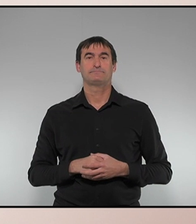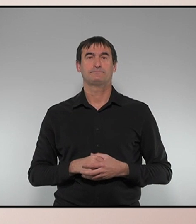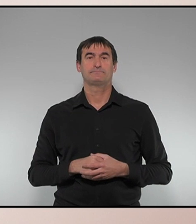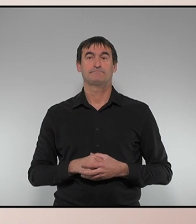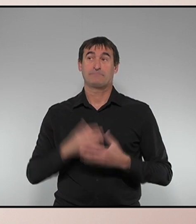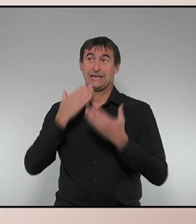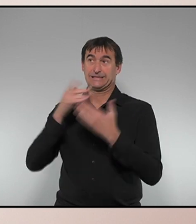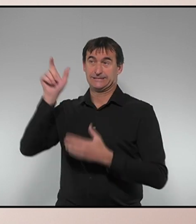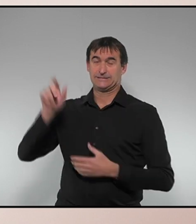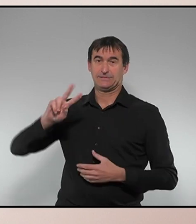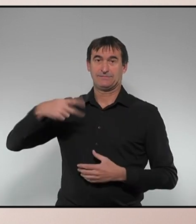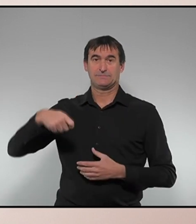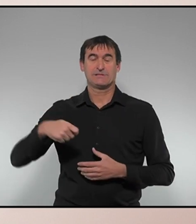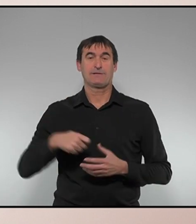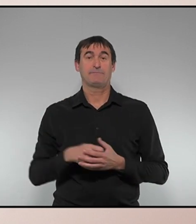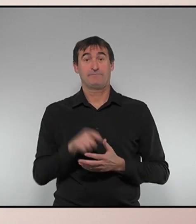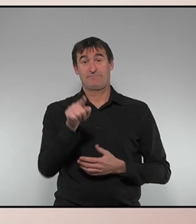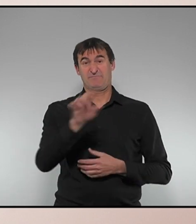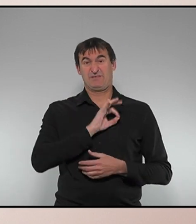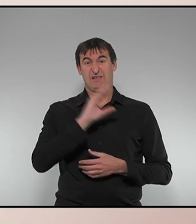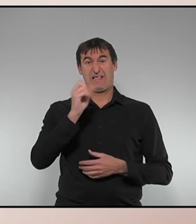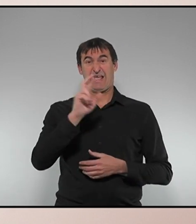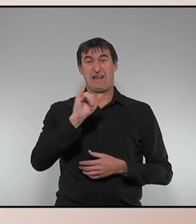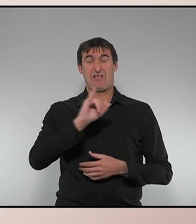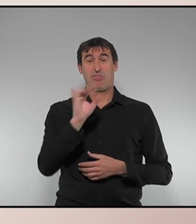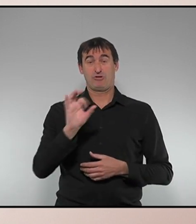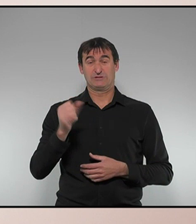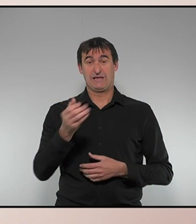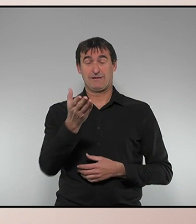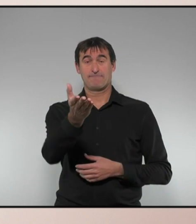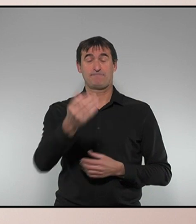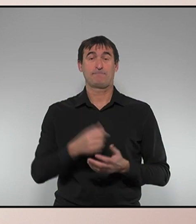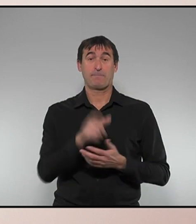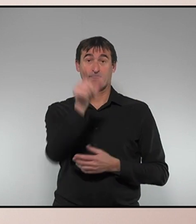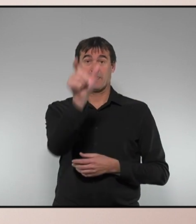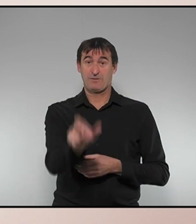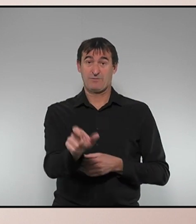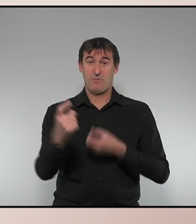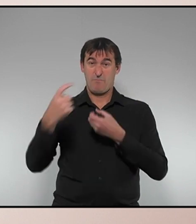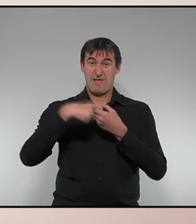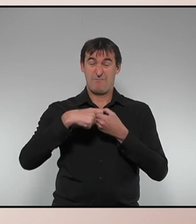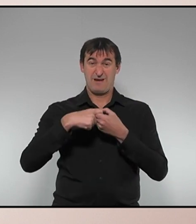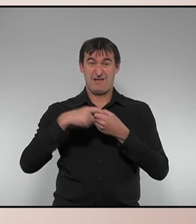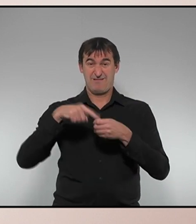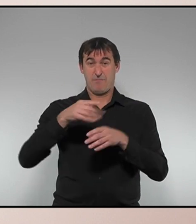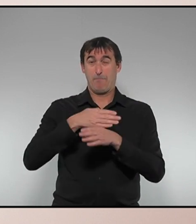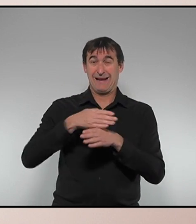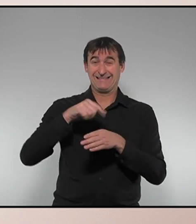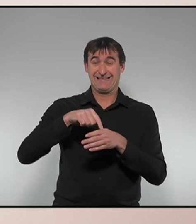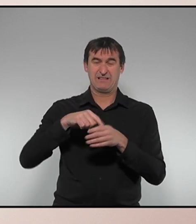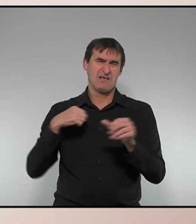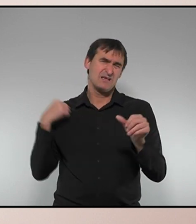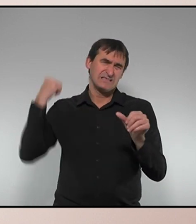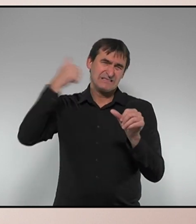Moltes gràcies, vicepresidenta. Senyor Carrizosa, per un membre d'un partit que ha defatçat sempre aquesta